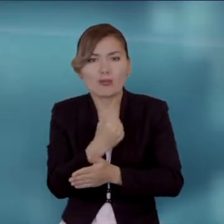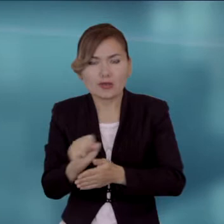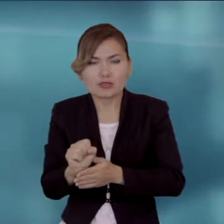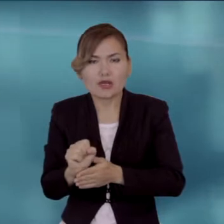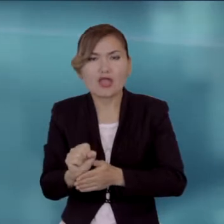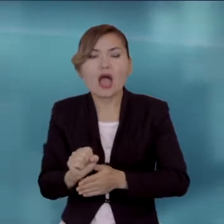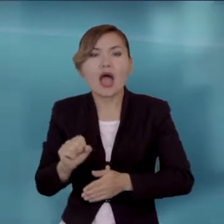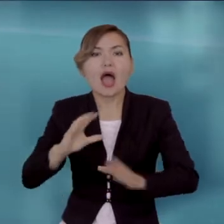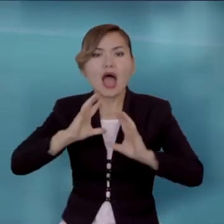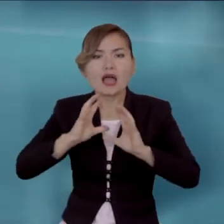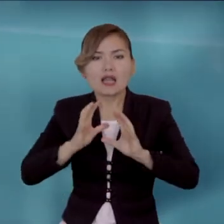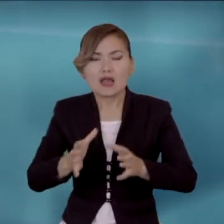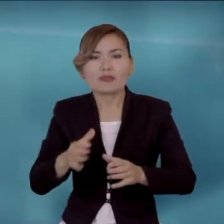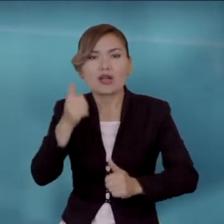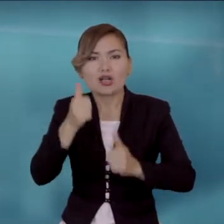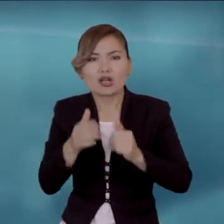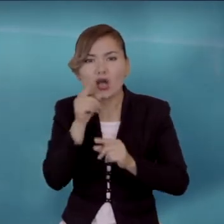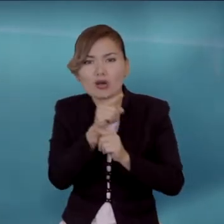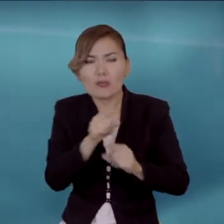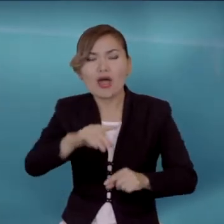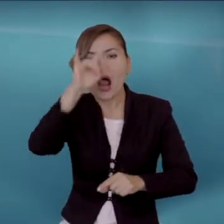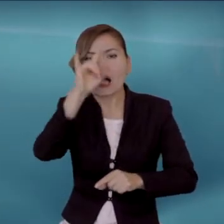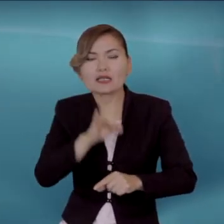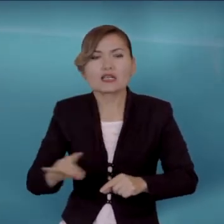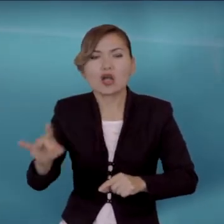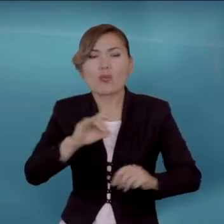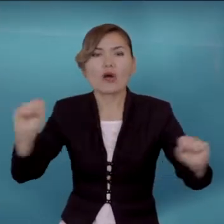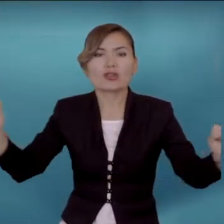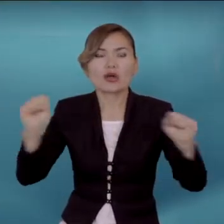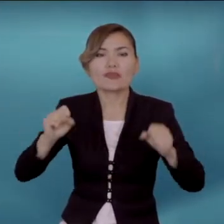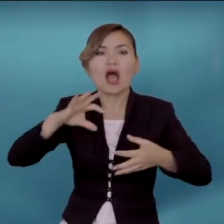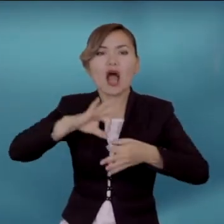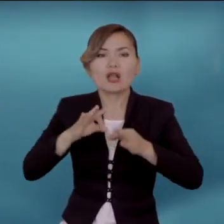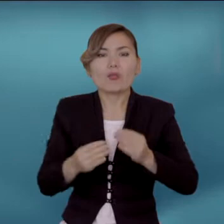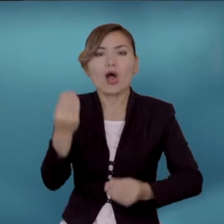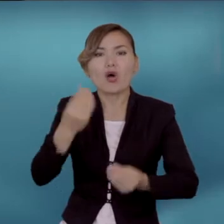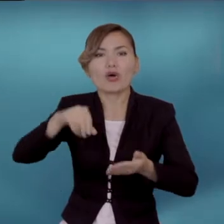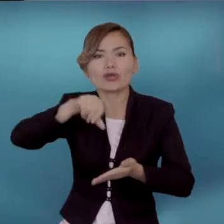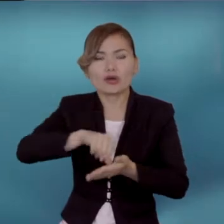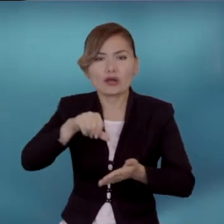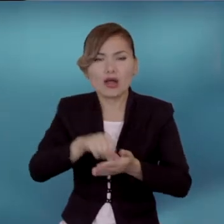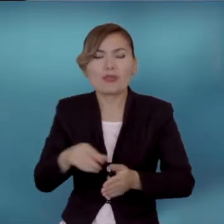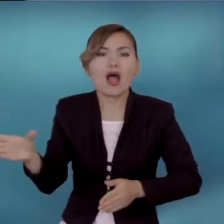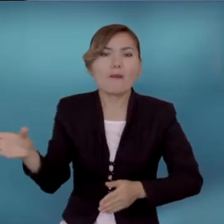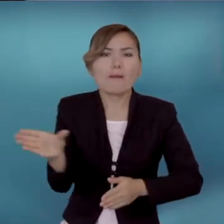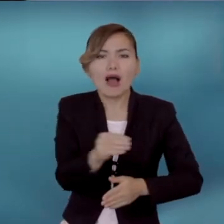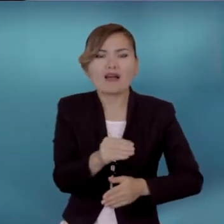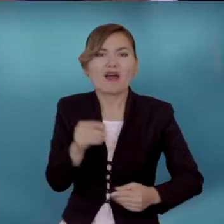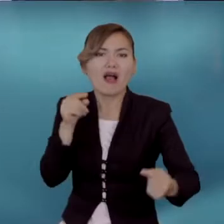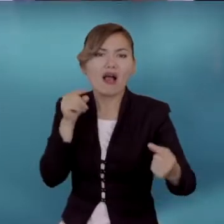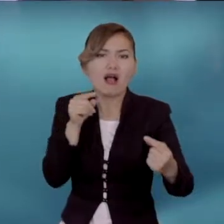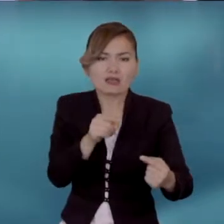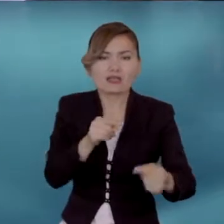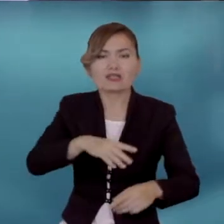жылдары Қазақстандық споршылардың олимпиада ойындарына қатсыуы барлық қарсыластар мен сынышылардың назарында болғаны белгілі. Біздің алғыр